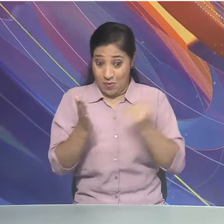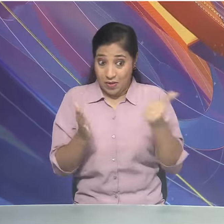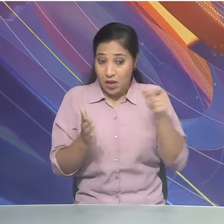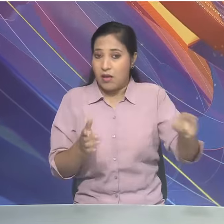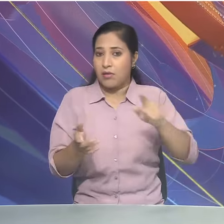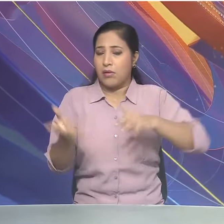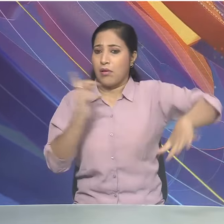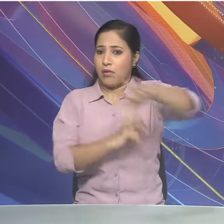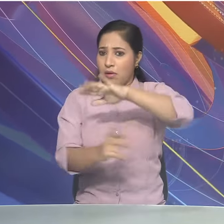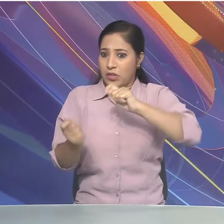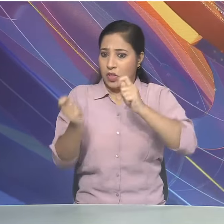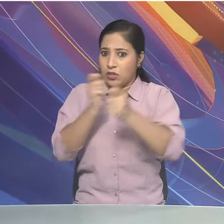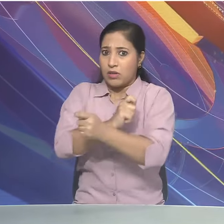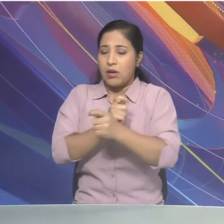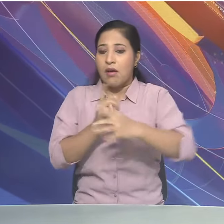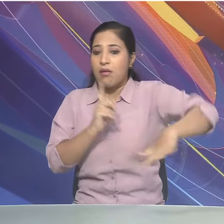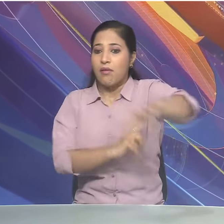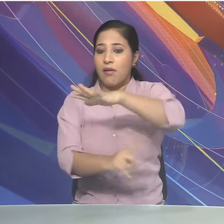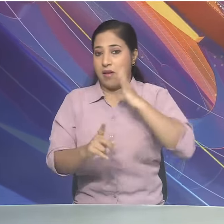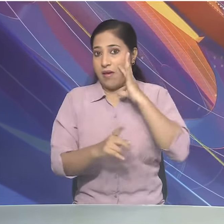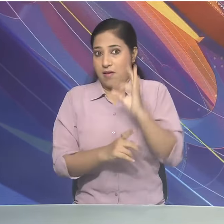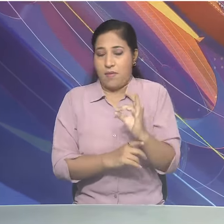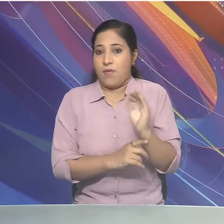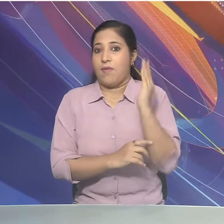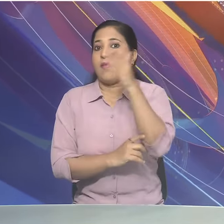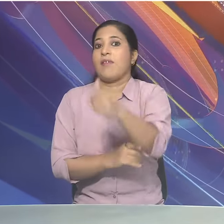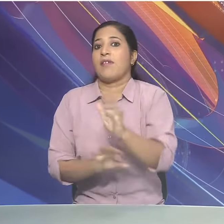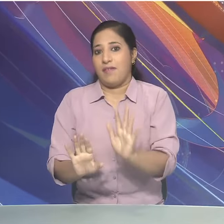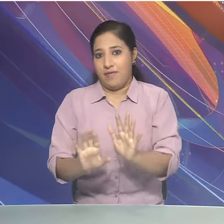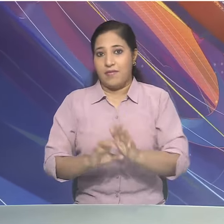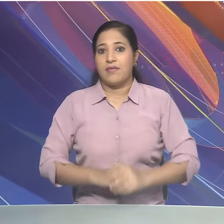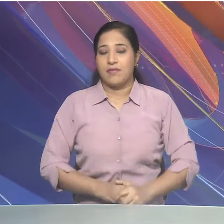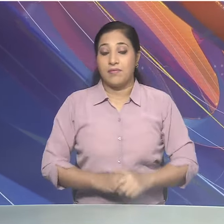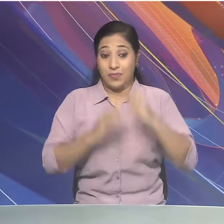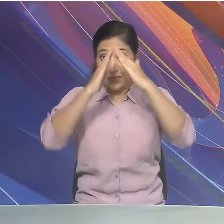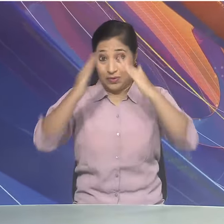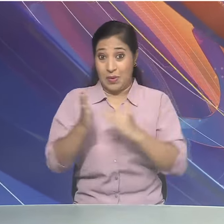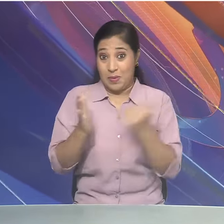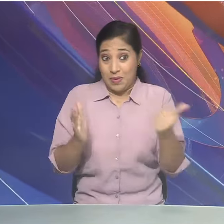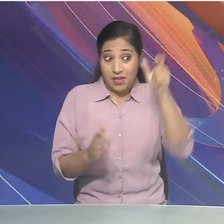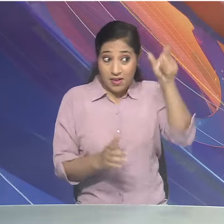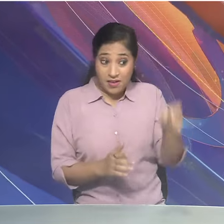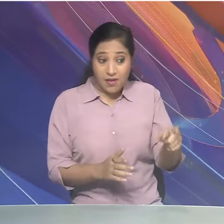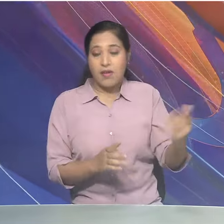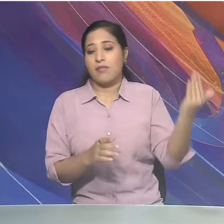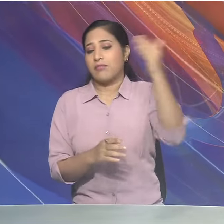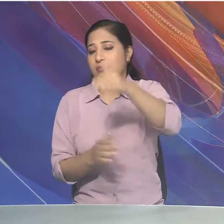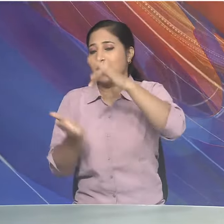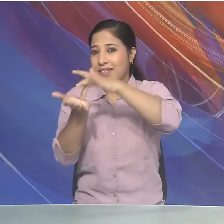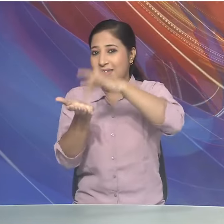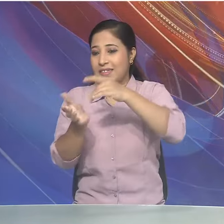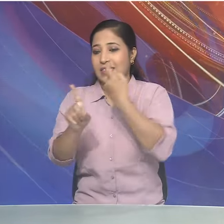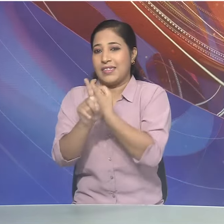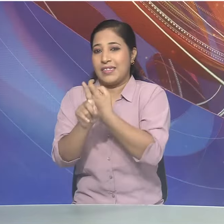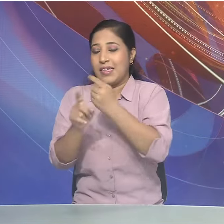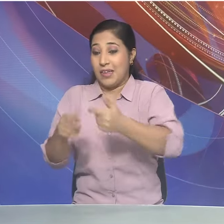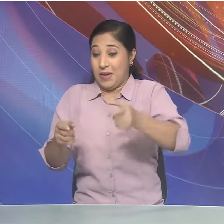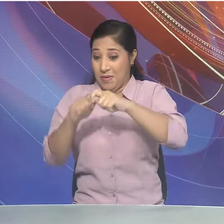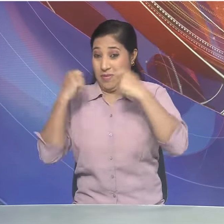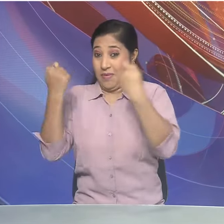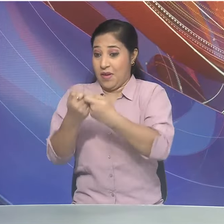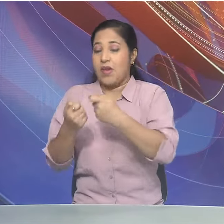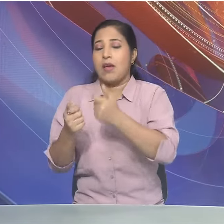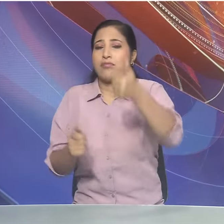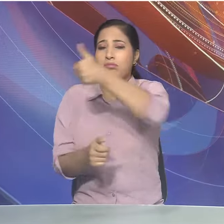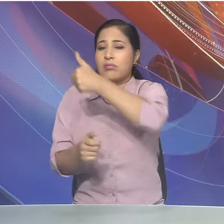के बदले राजनितिक महाल में महतुपून है। ग्रह मंत्री अमिशा कि शनगंज में पार्टी पधाधिकारियों के साथ